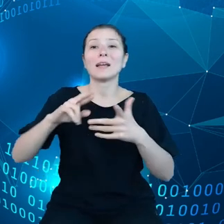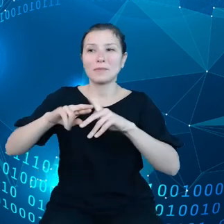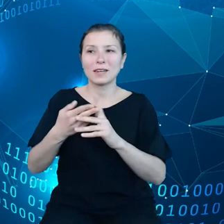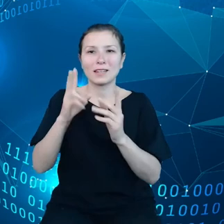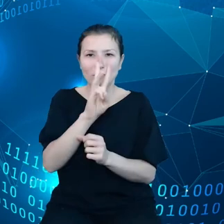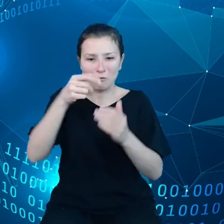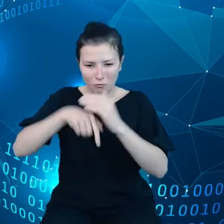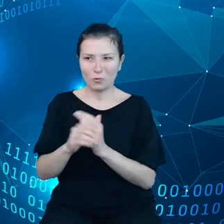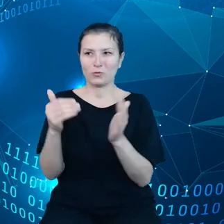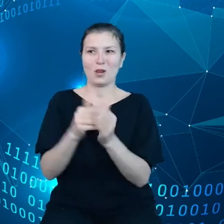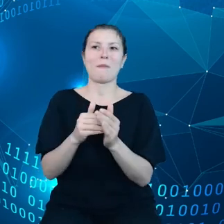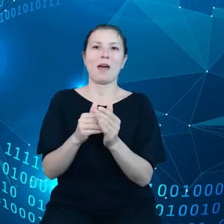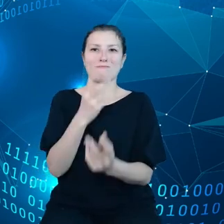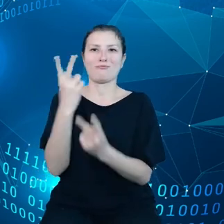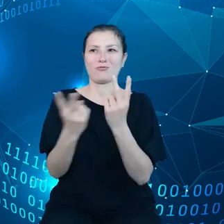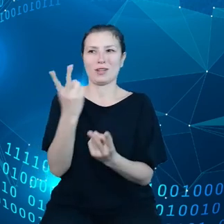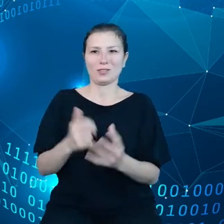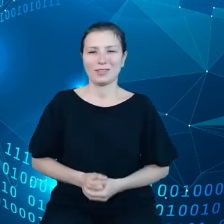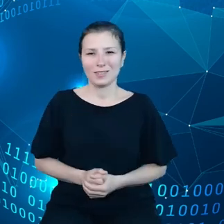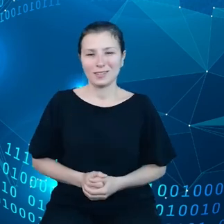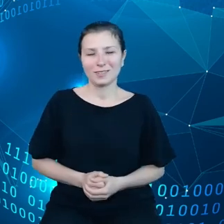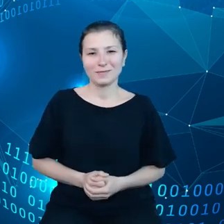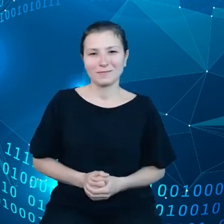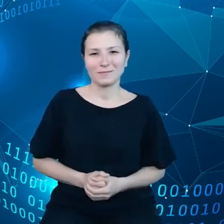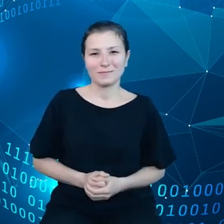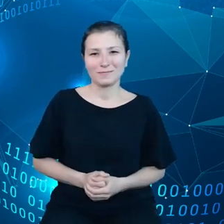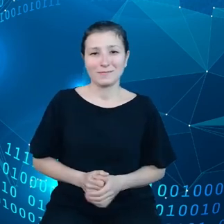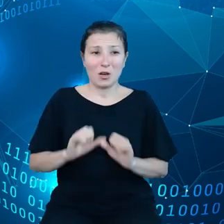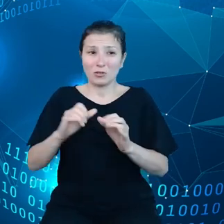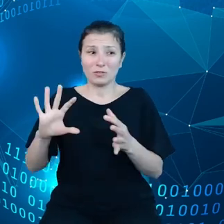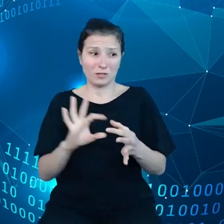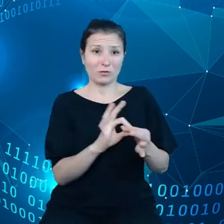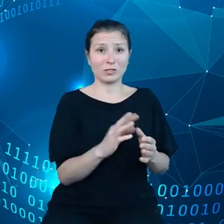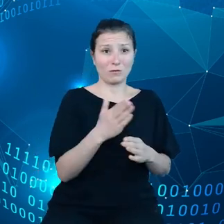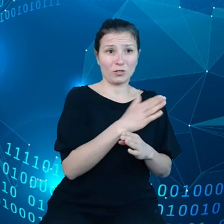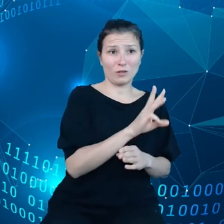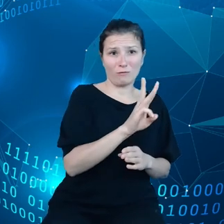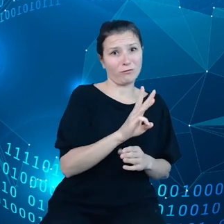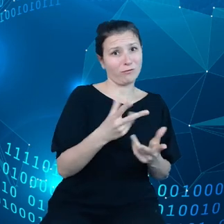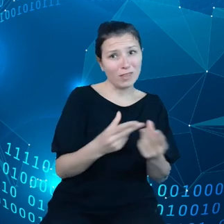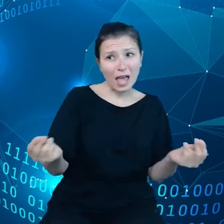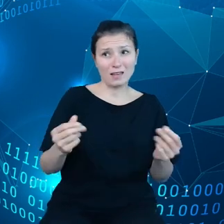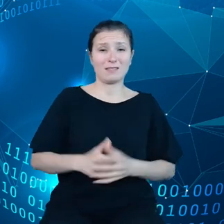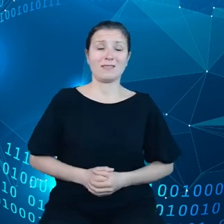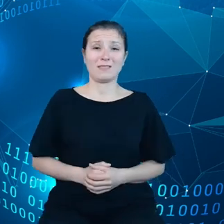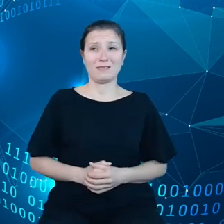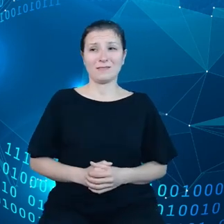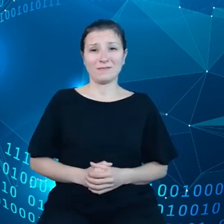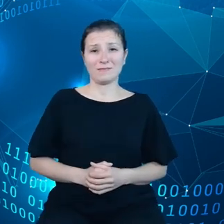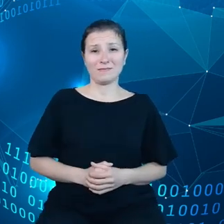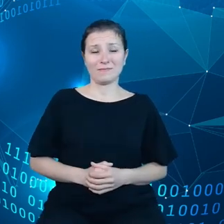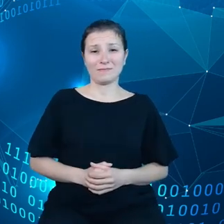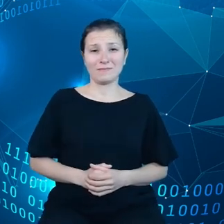kolejnym oddzielnym rejestrze, który oczywiście nie jest powiązany w żaden sposób z poprzednimi, które pokazałem.